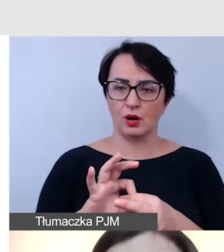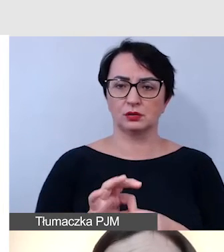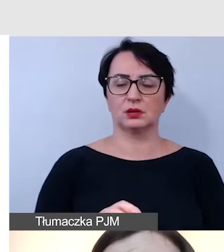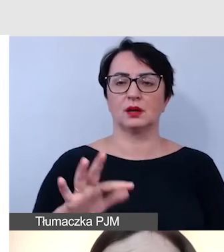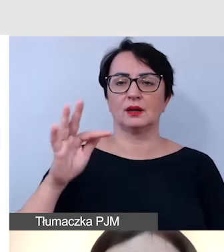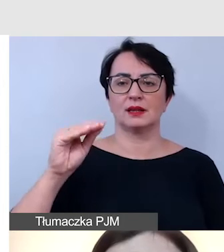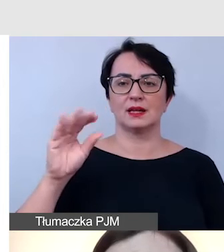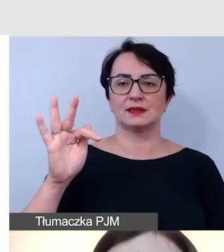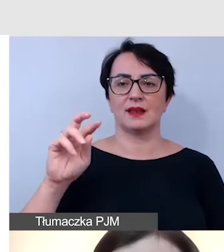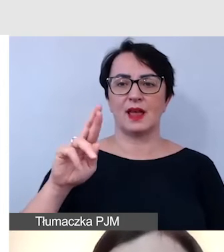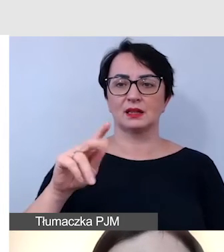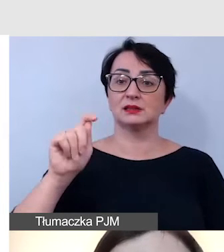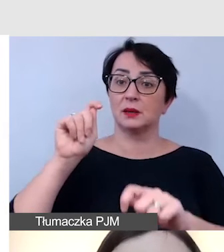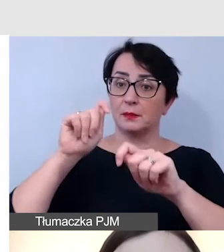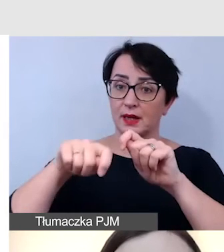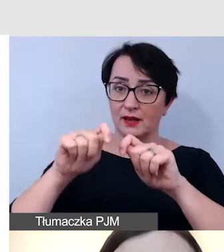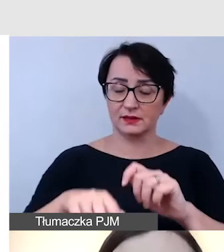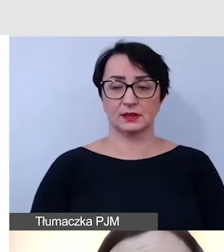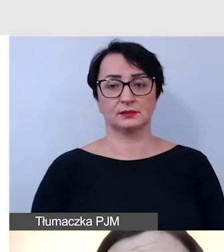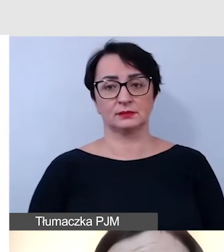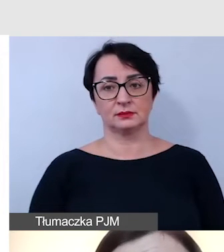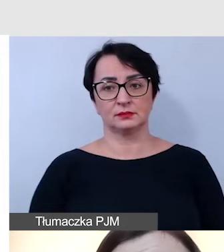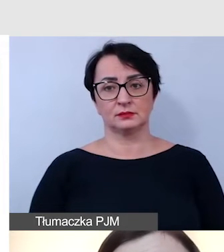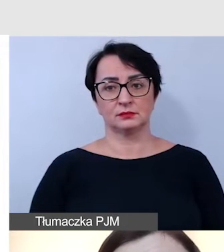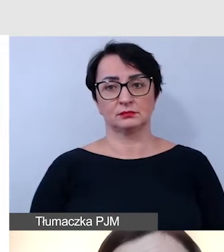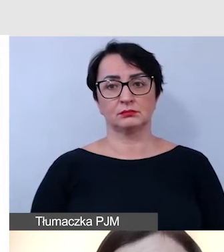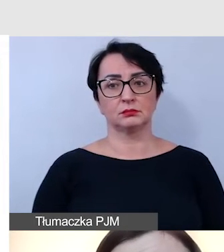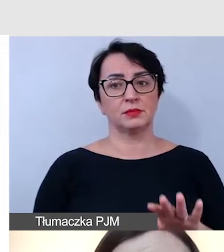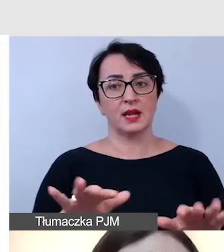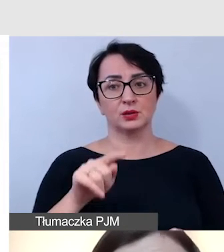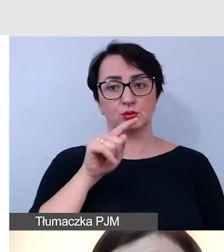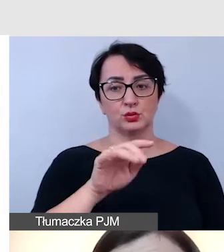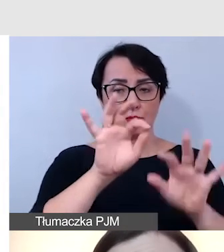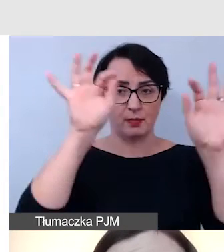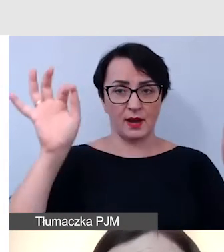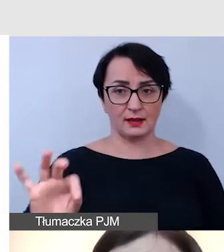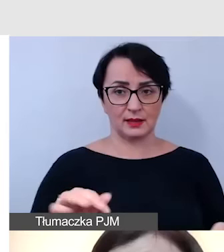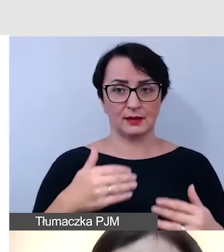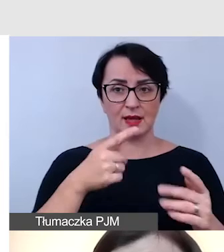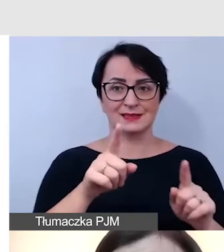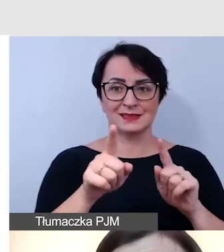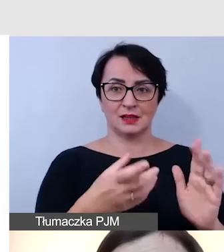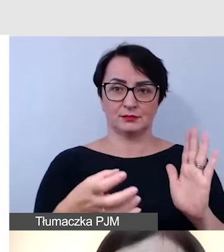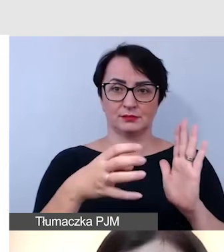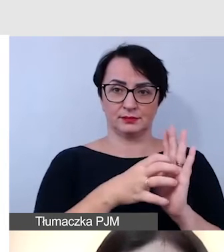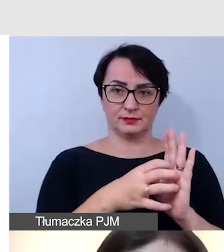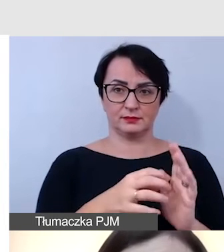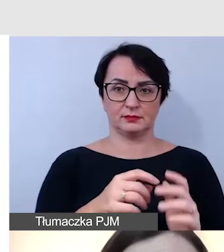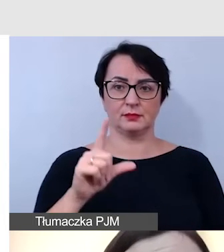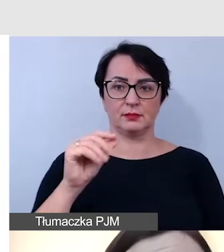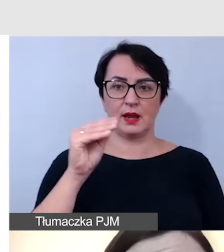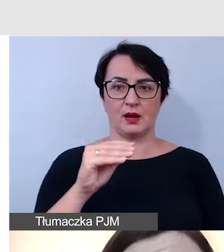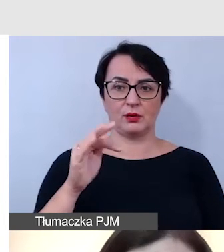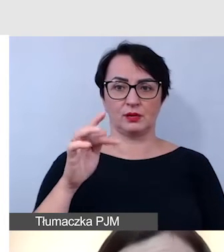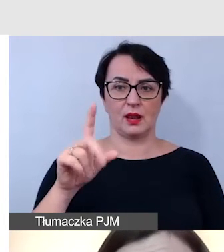testera jest testowana. Miejsce z pętlą indukcyjną oznaczamy piktogramem pętli.